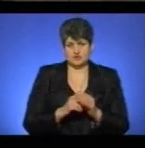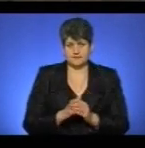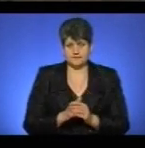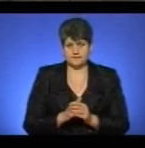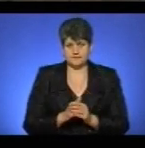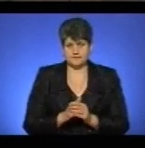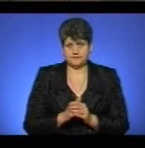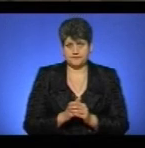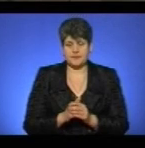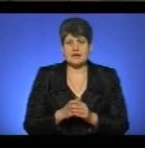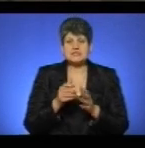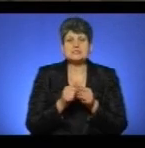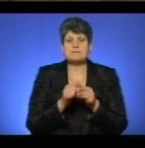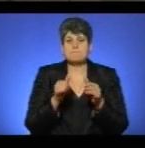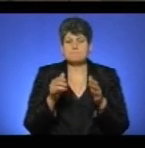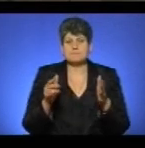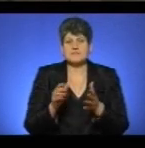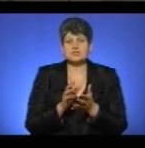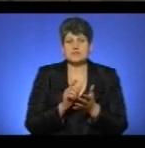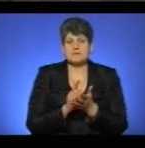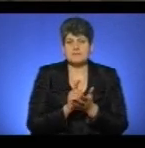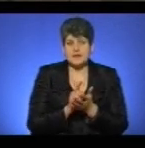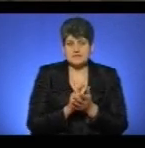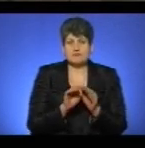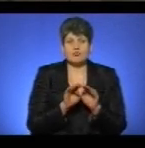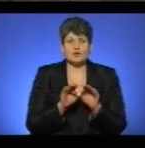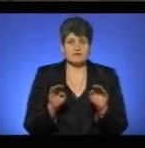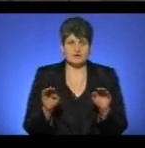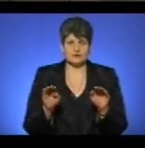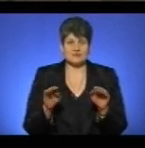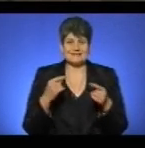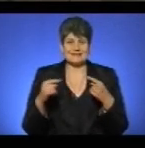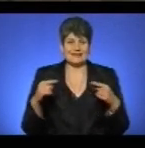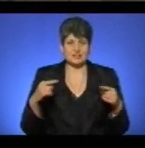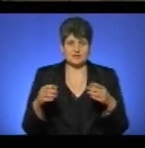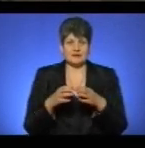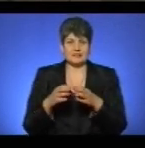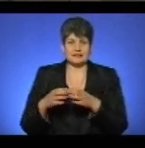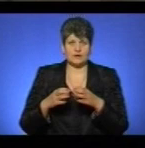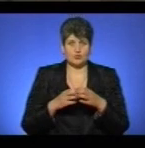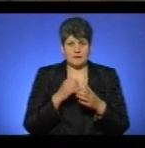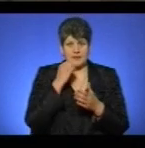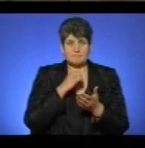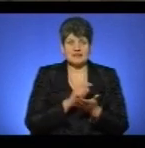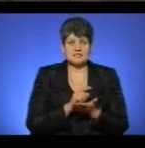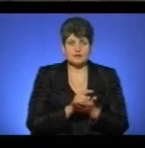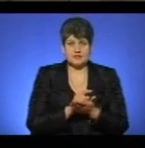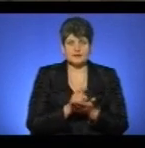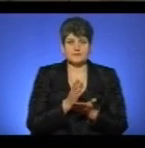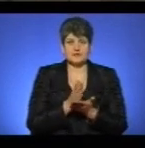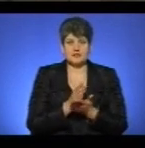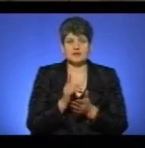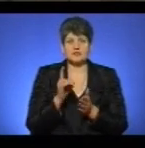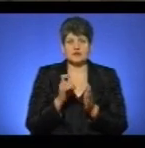Знову ж таки, збільшення мінімального розміру пенсії порівняно з іншими категоріями пенсіонерів становить